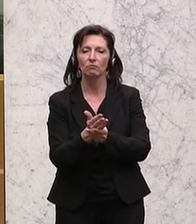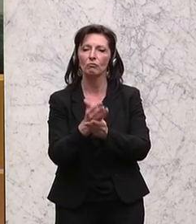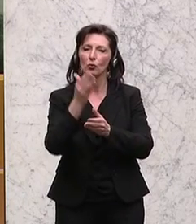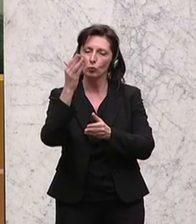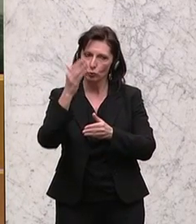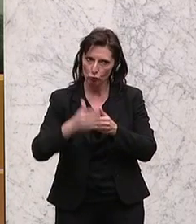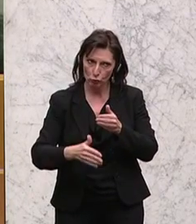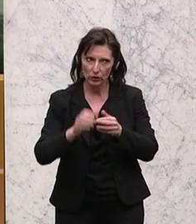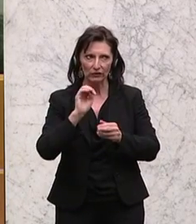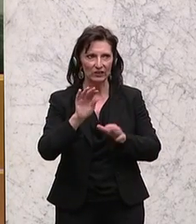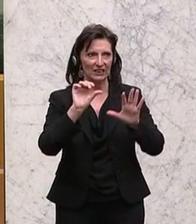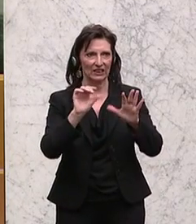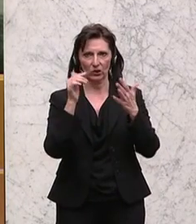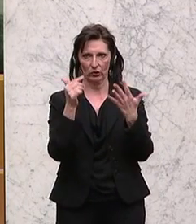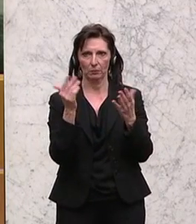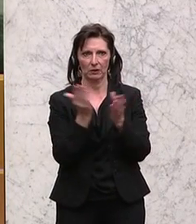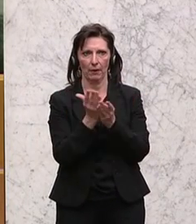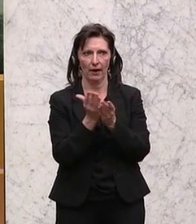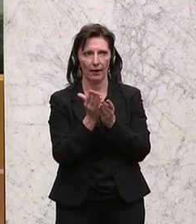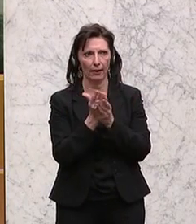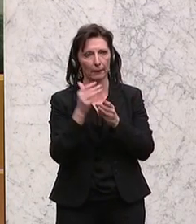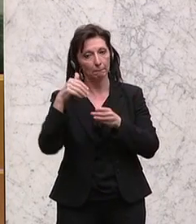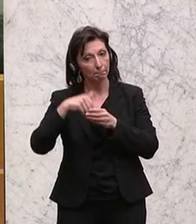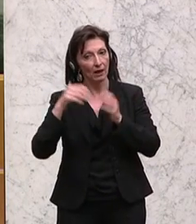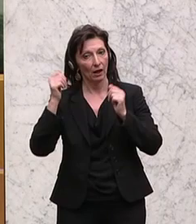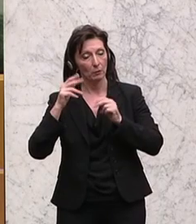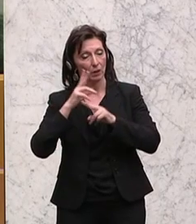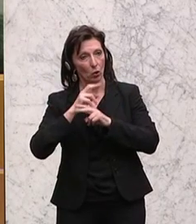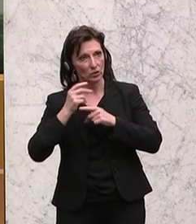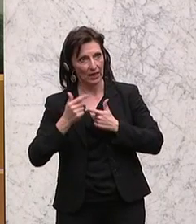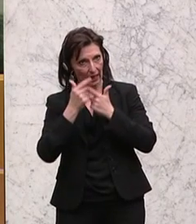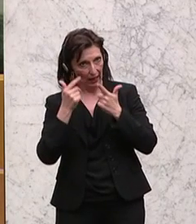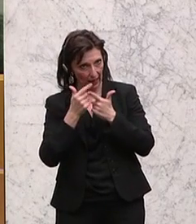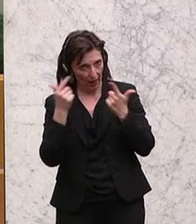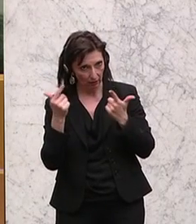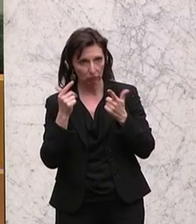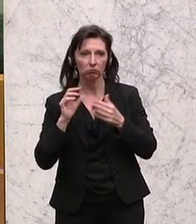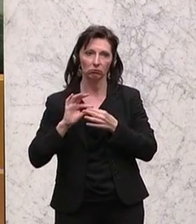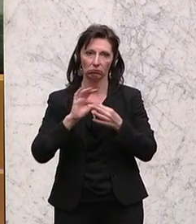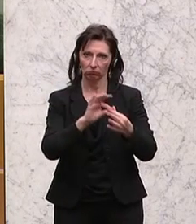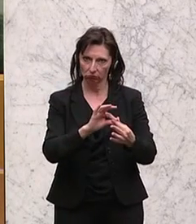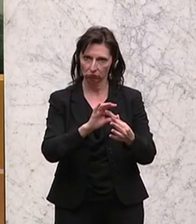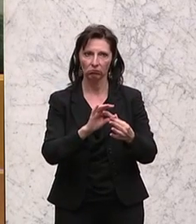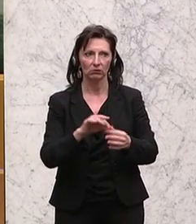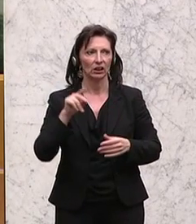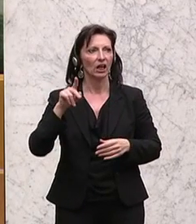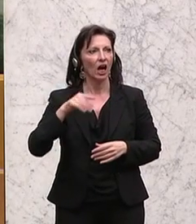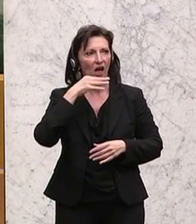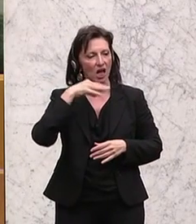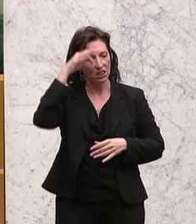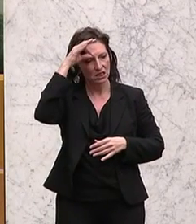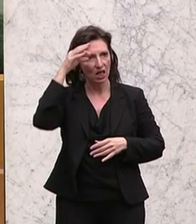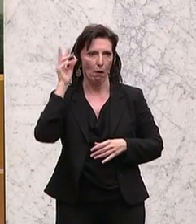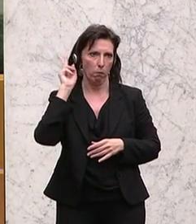Und schließlich 1476 dabei lagen Erklärung der Republik Österreich über die Annahme der Beitritte Kasachstans,